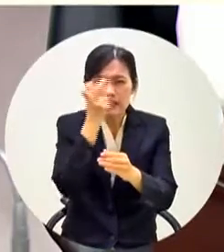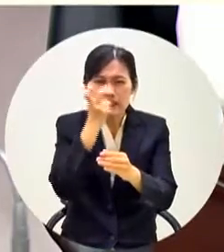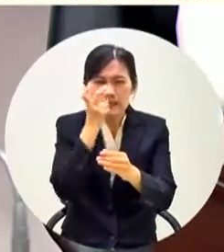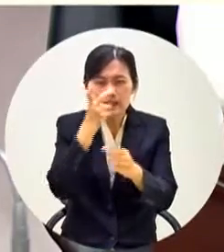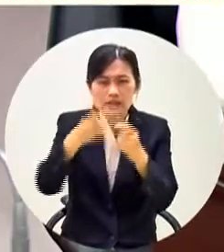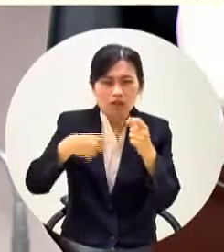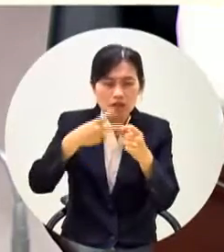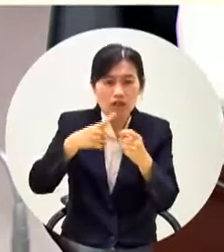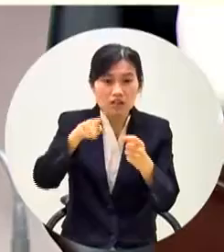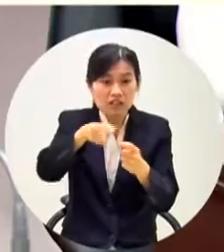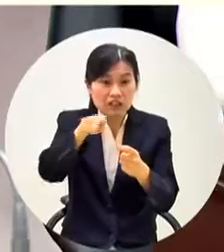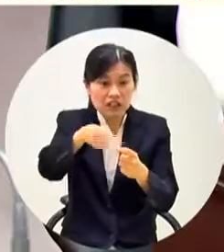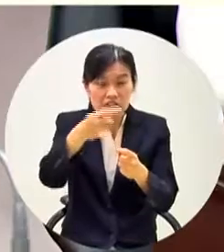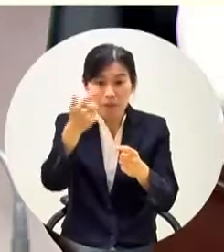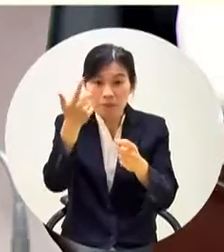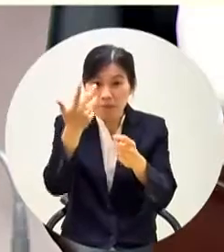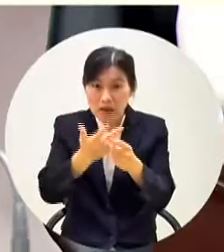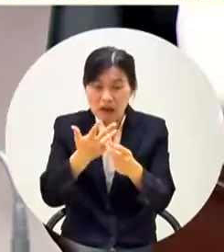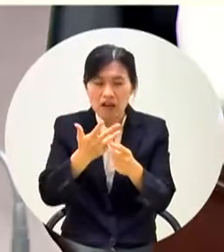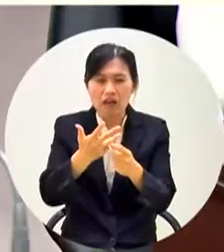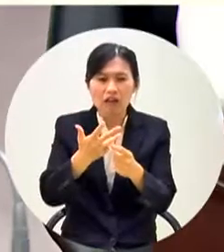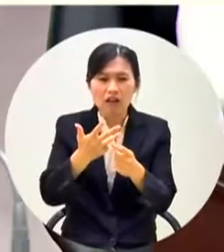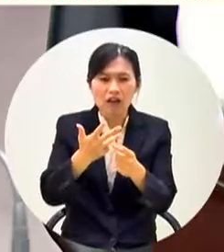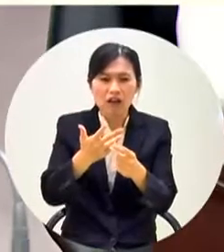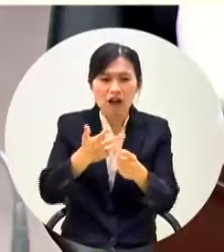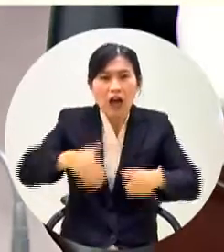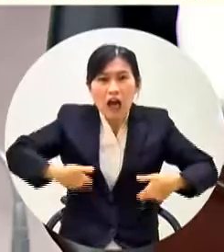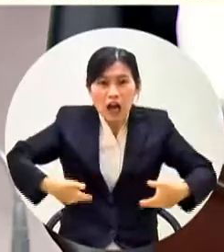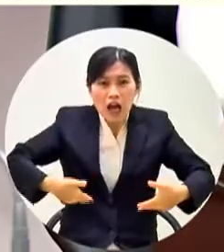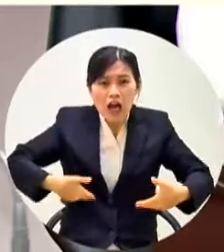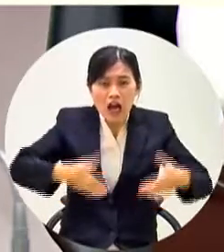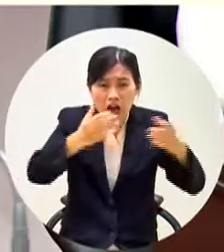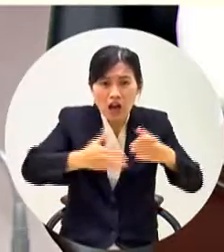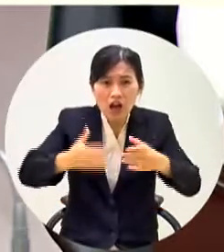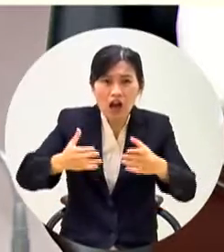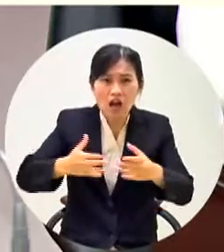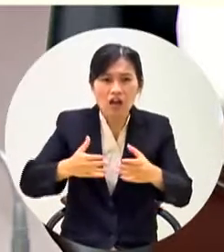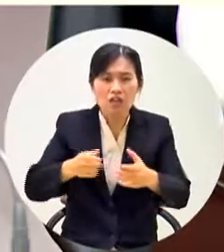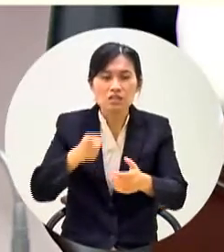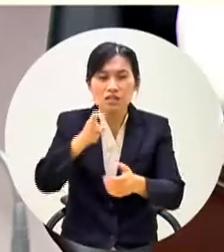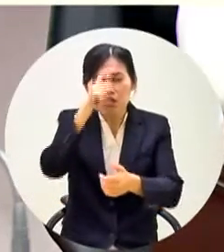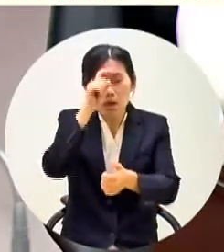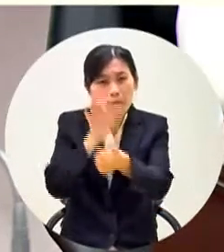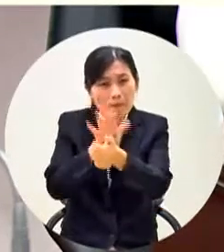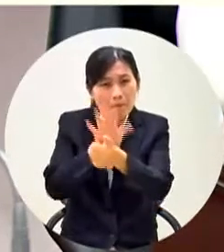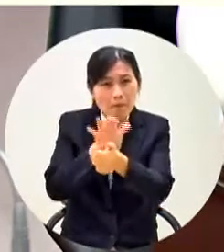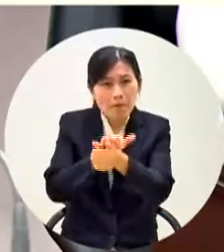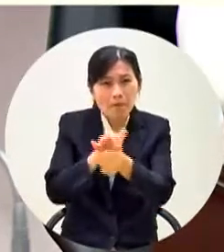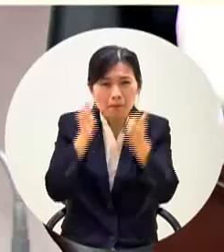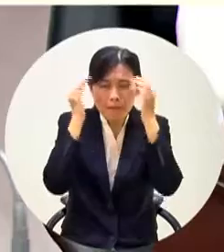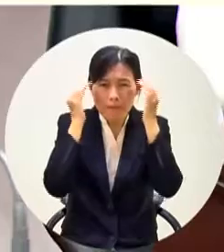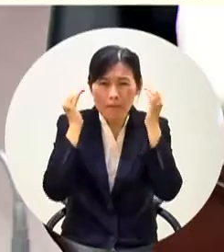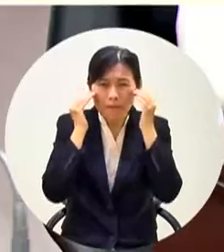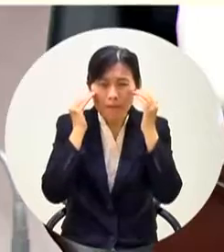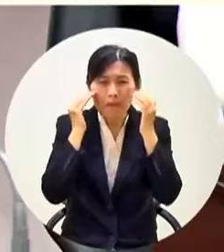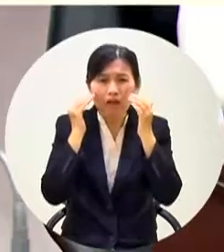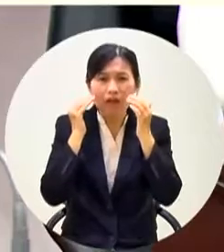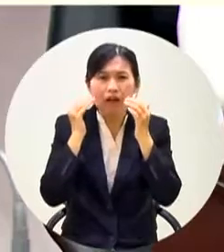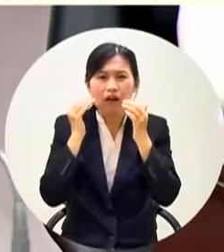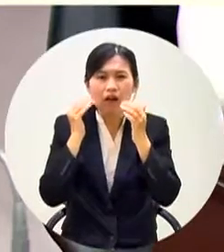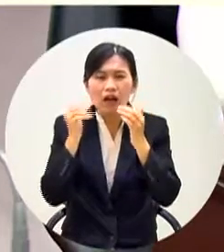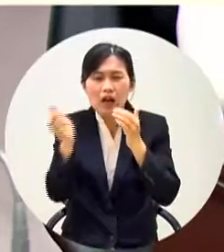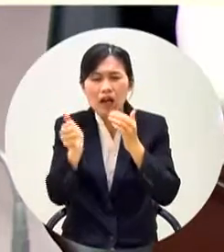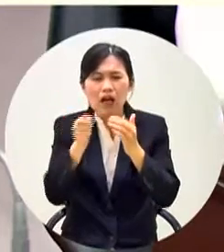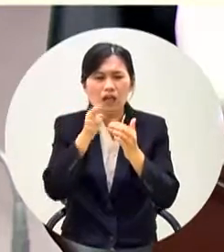一百零八年衝衝就是為了應付韓市長但是不計高雄市民的血汗錢這樣的團隊我們